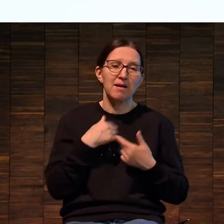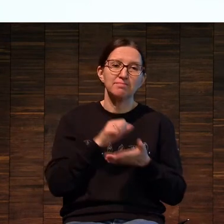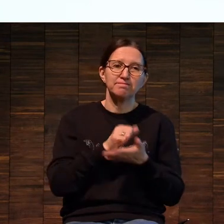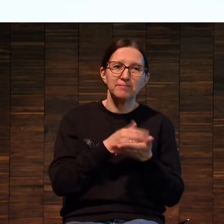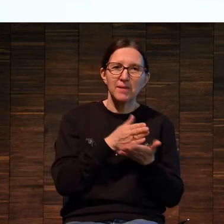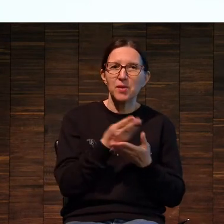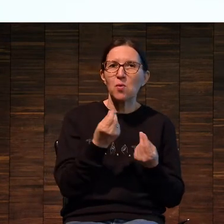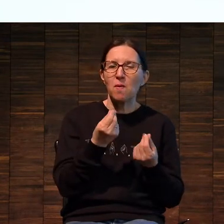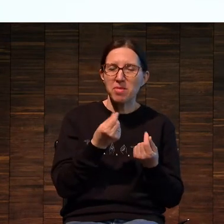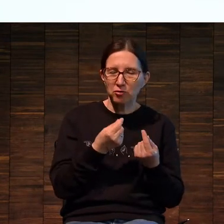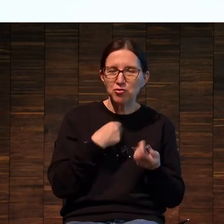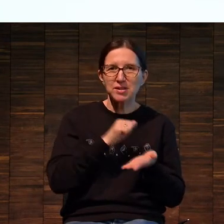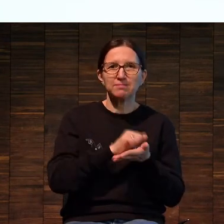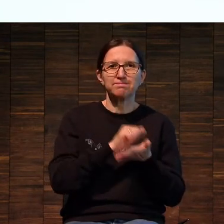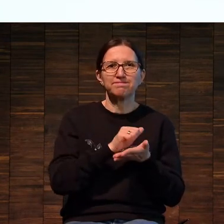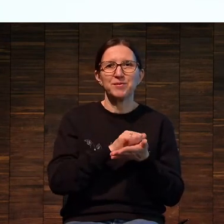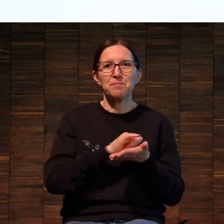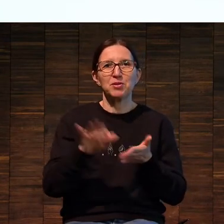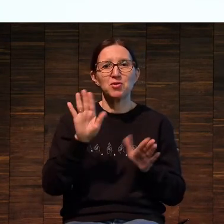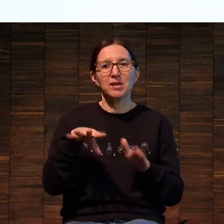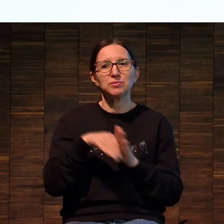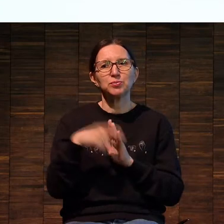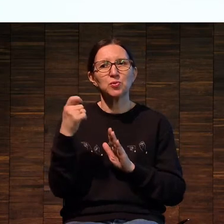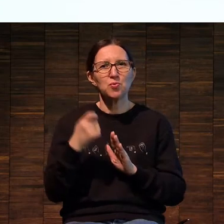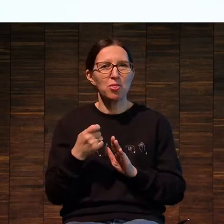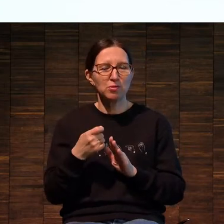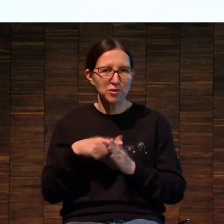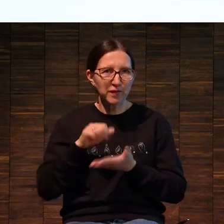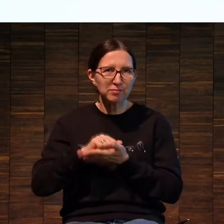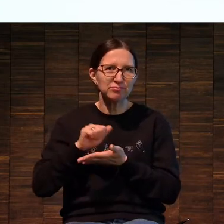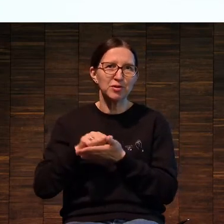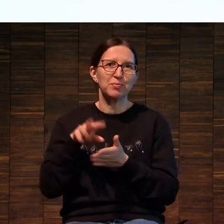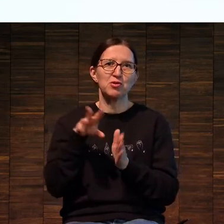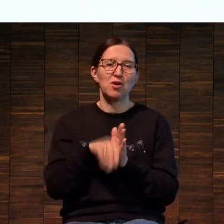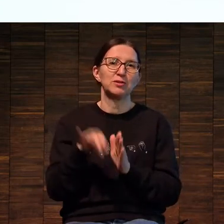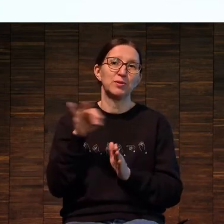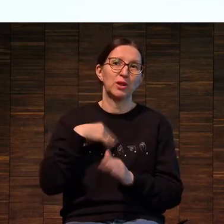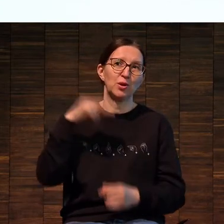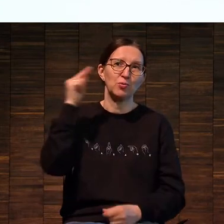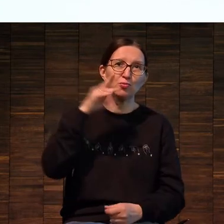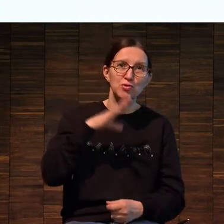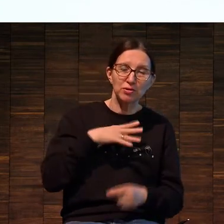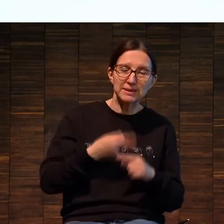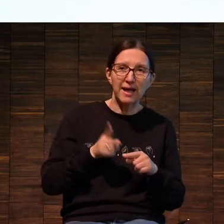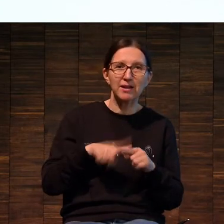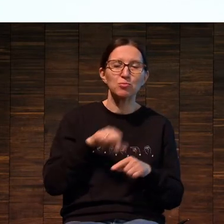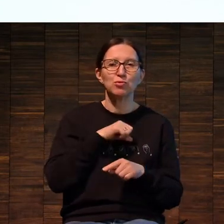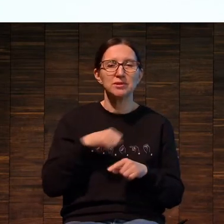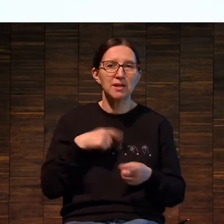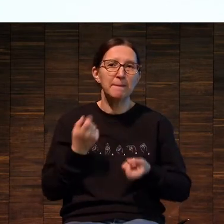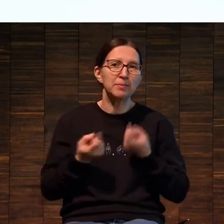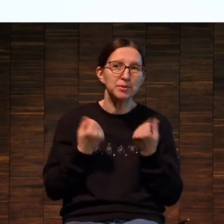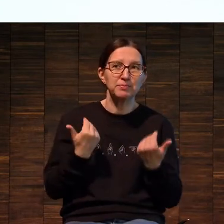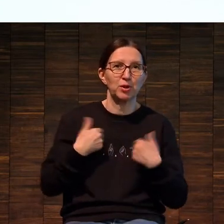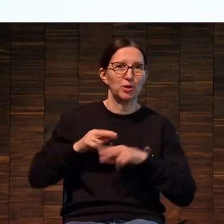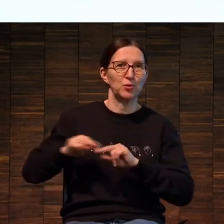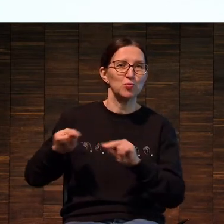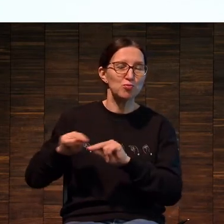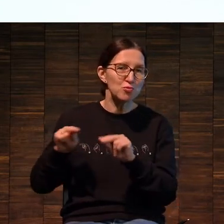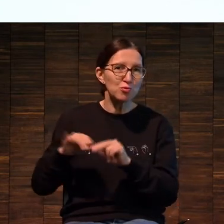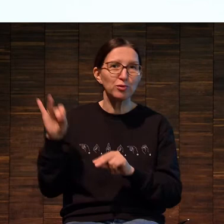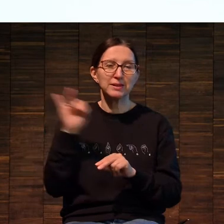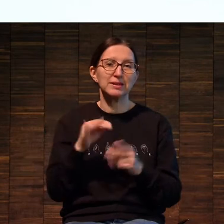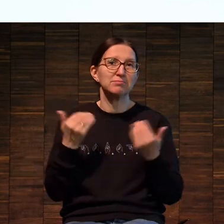много и коммерческой печатью, и художественной печатью, и учился этому, и сам теперь учу. И, в общем,